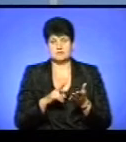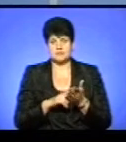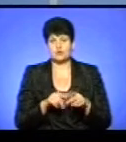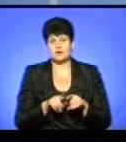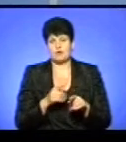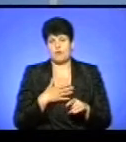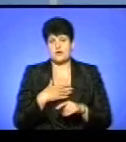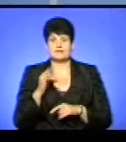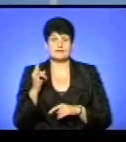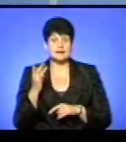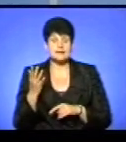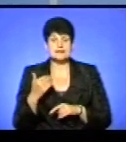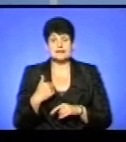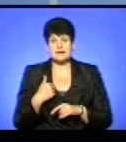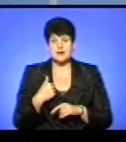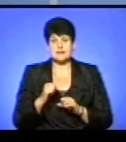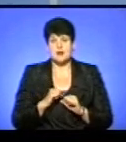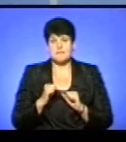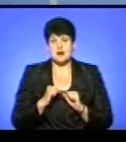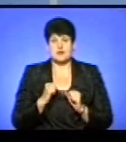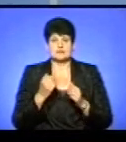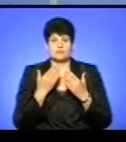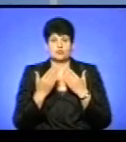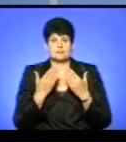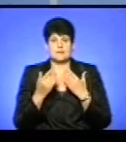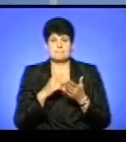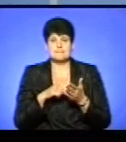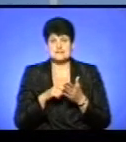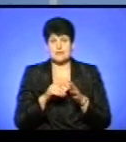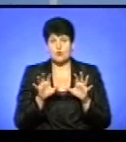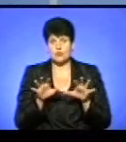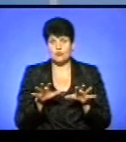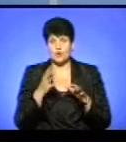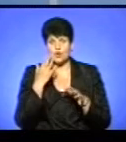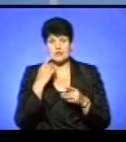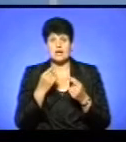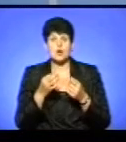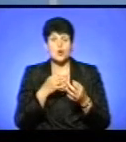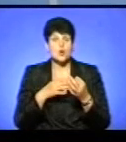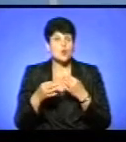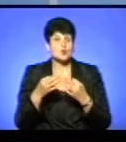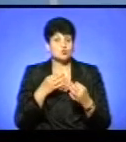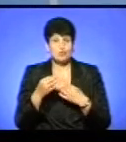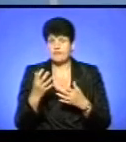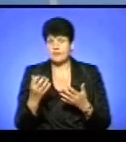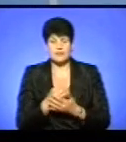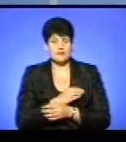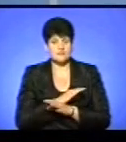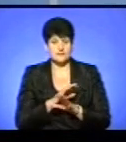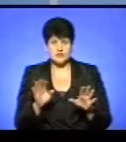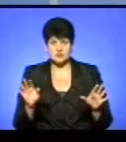дитина. І я тоді намагався поспілкуватись з міським головою, коли розмови, в принципі, не вийшло. Я